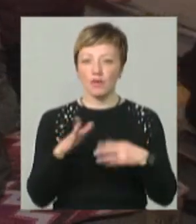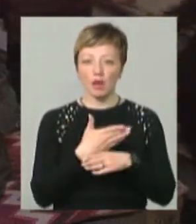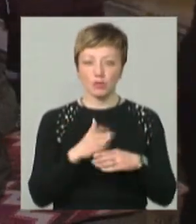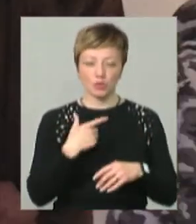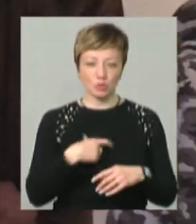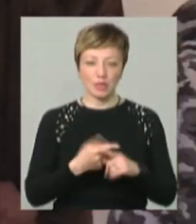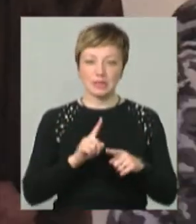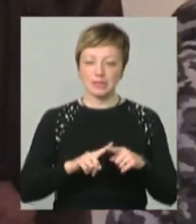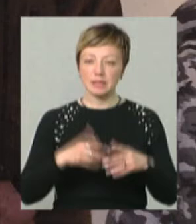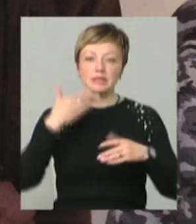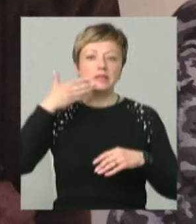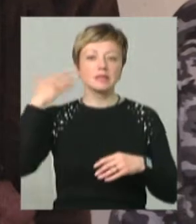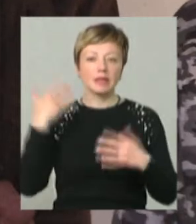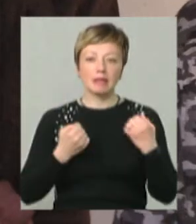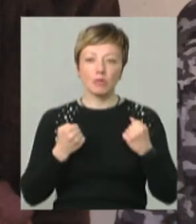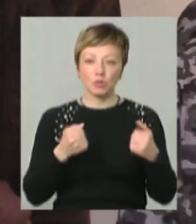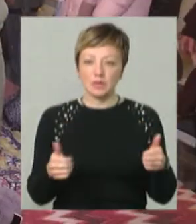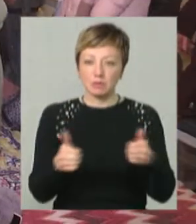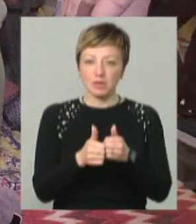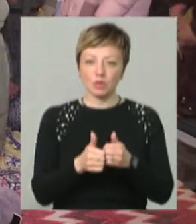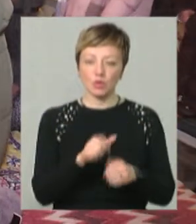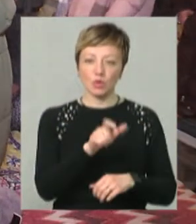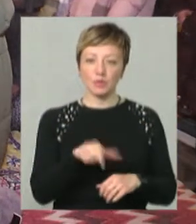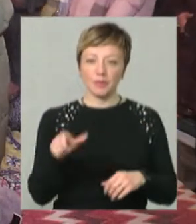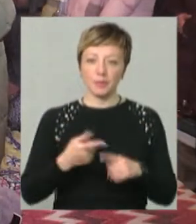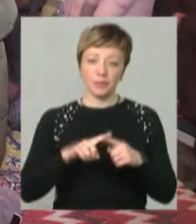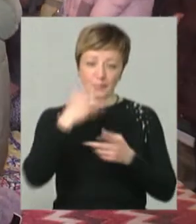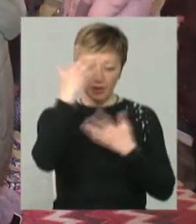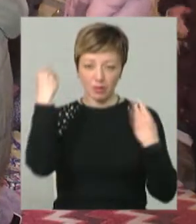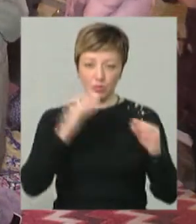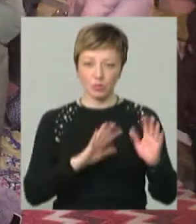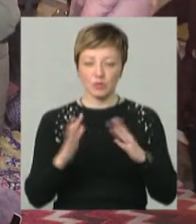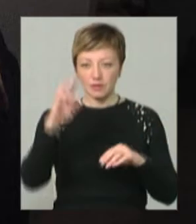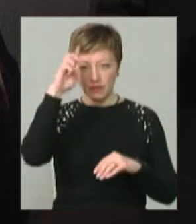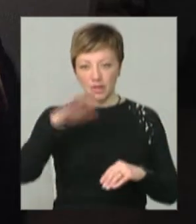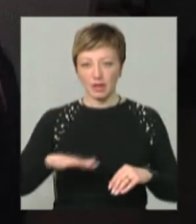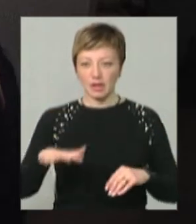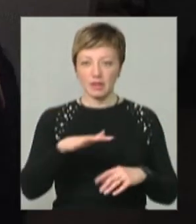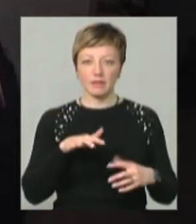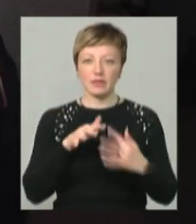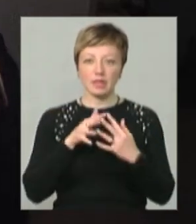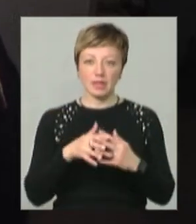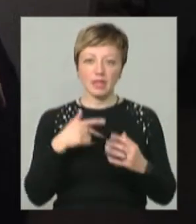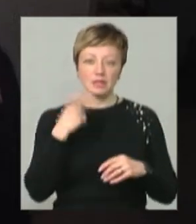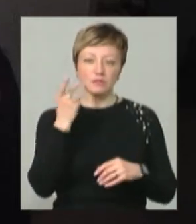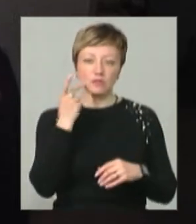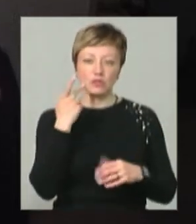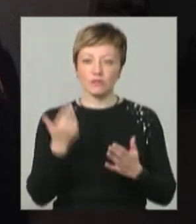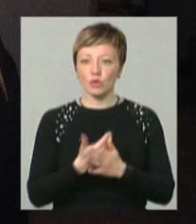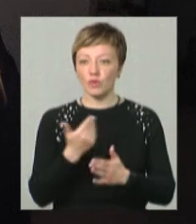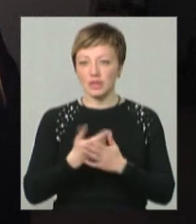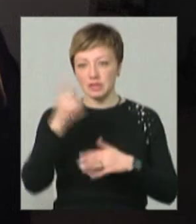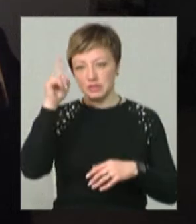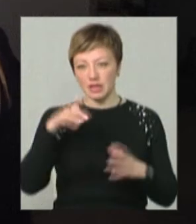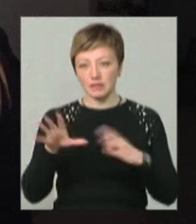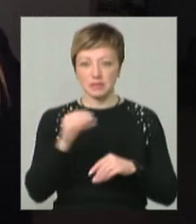А цей тренінг знімає напругу та зближує людей. Тренінг відволікає від подій в країні, від війни, тобто я завжди в новинах,